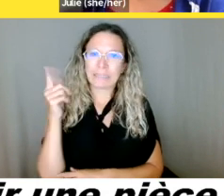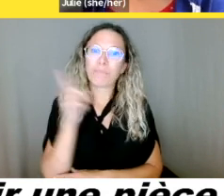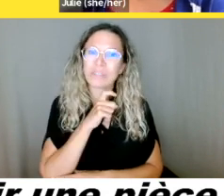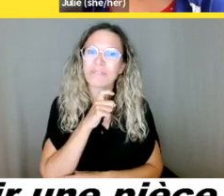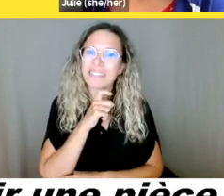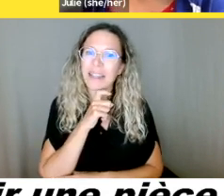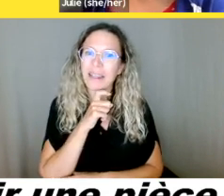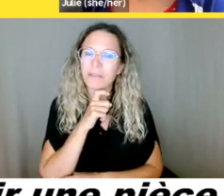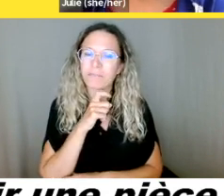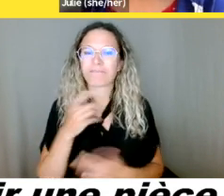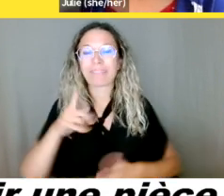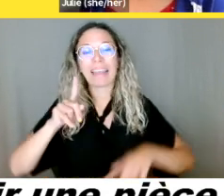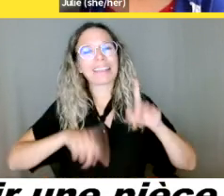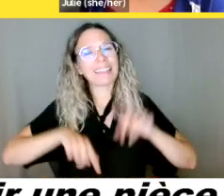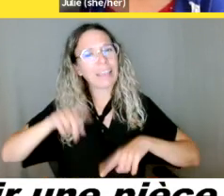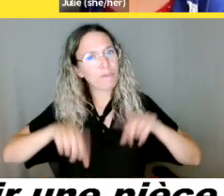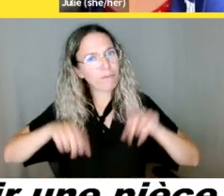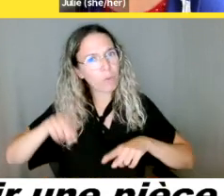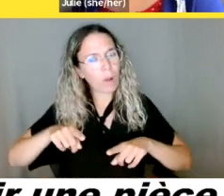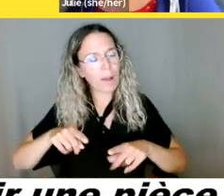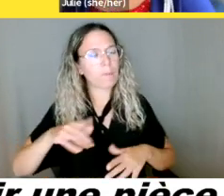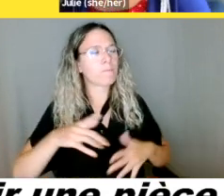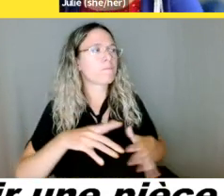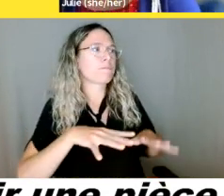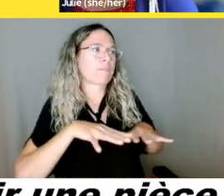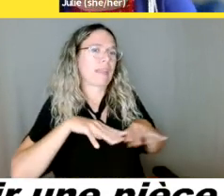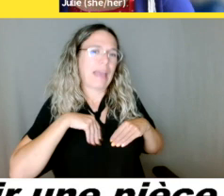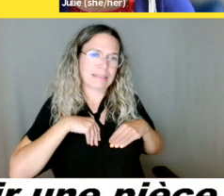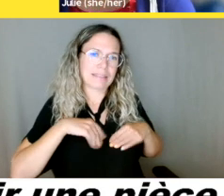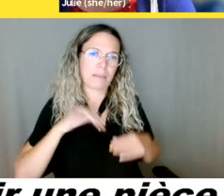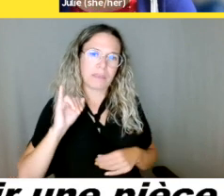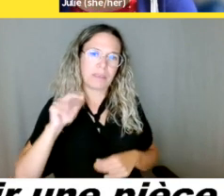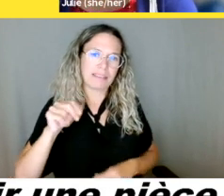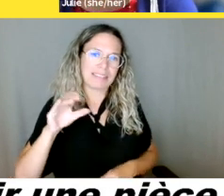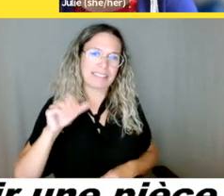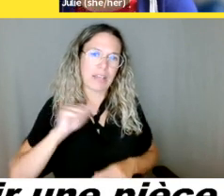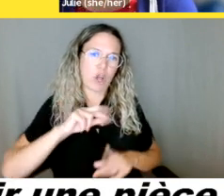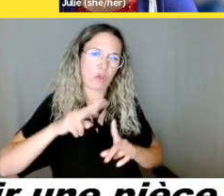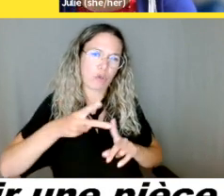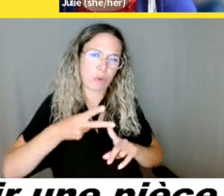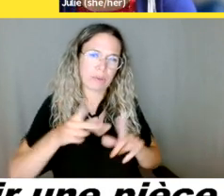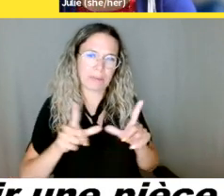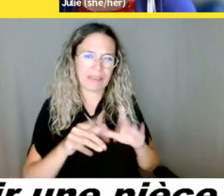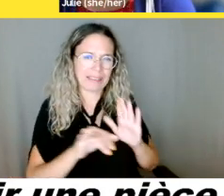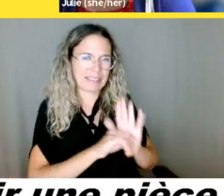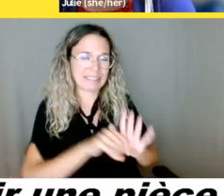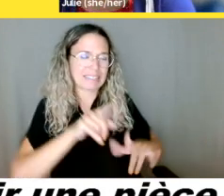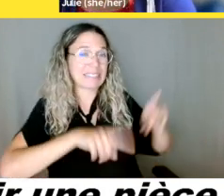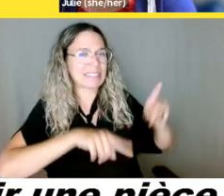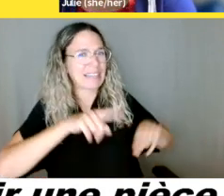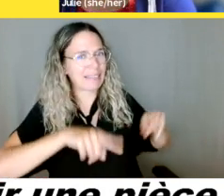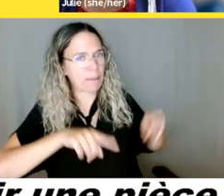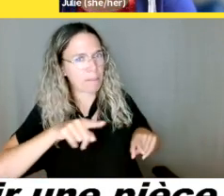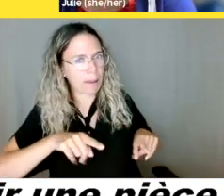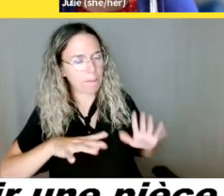deuxième pièce d'identité. Si jamais on vous demande une pièce d'identité avec photo